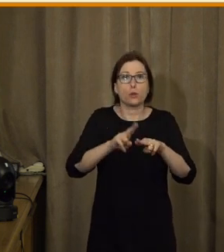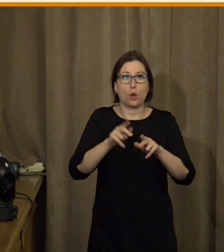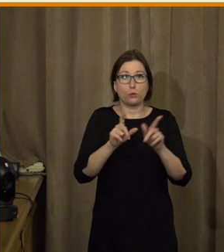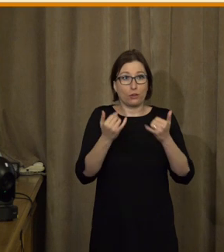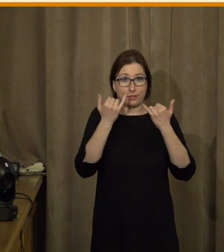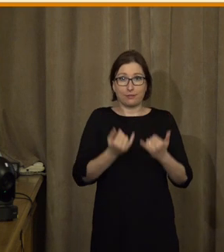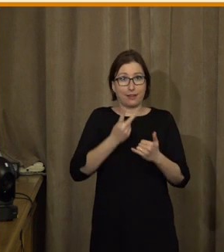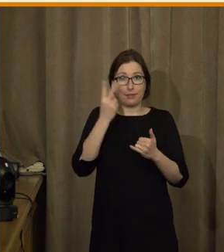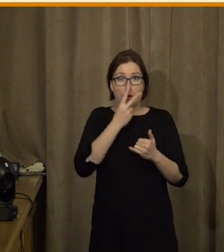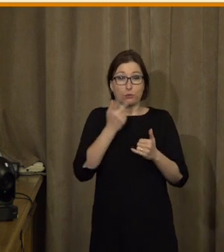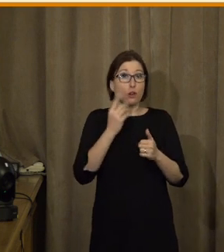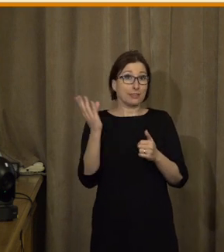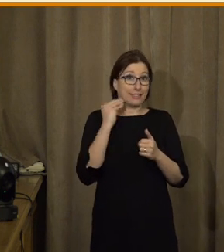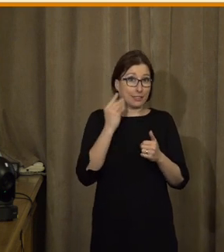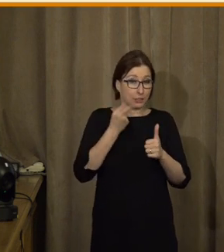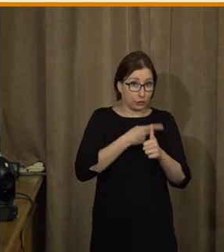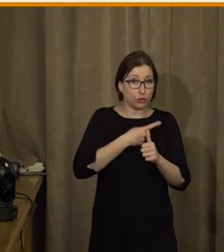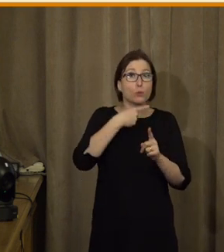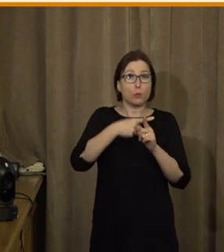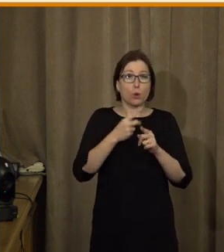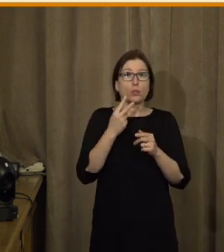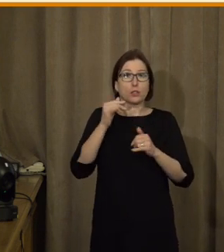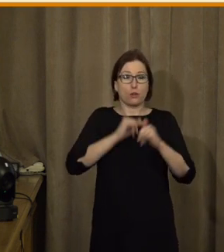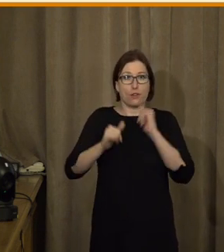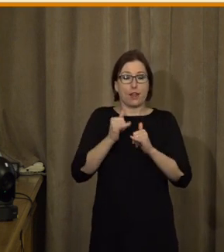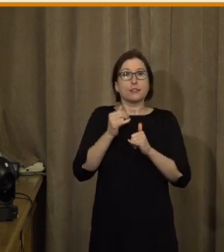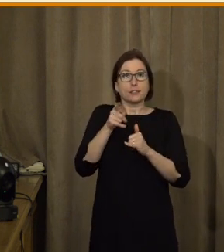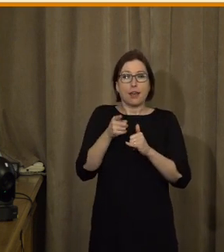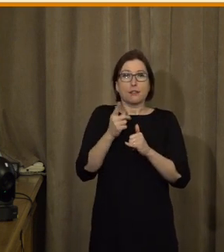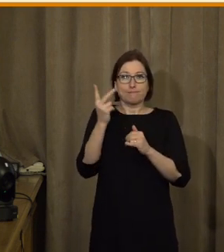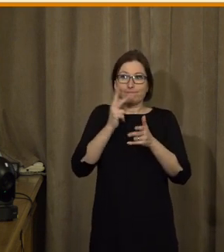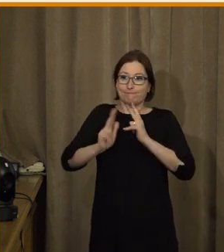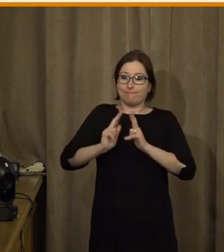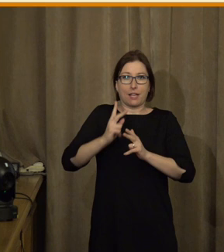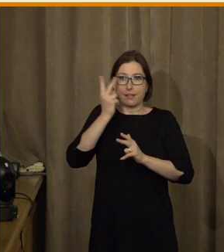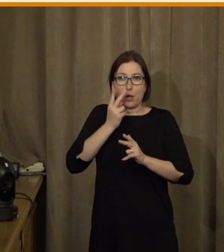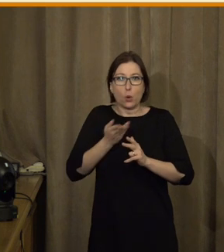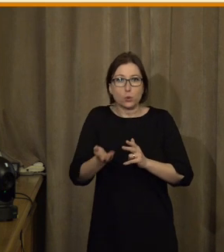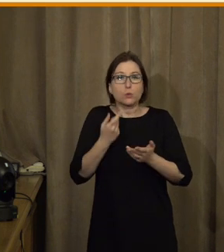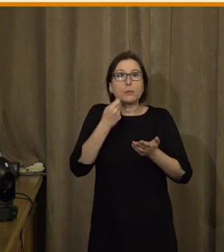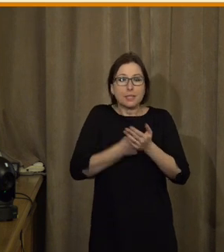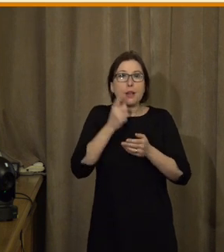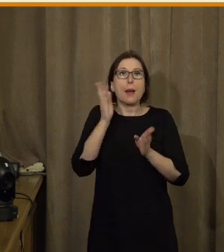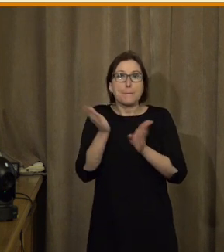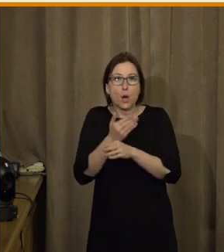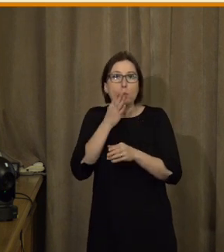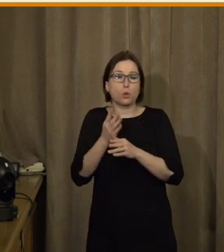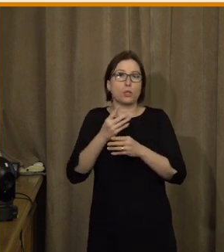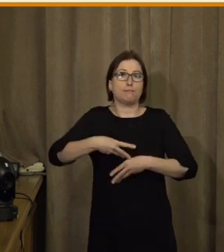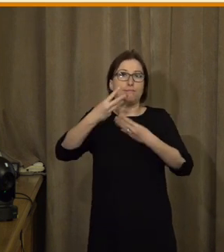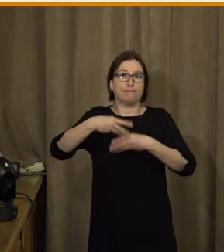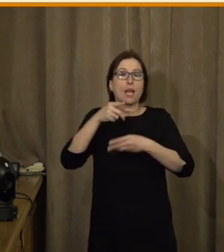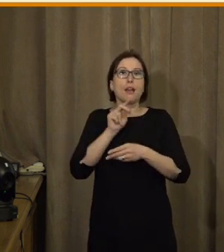které bude opatřeno titulky, protože právě si organizátoři moc dobře uvědomí důležitý fakt, že si nemohu vybrat jeden způsob,